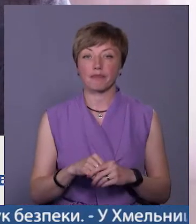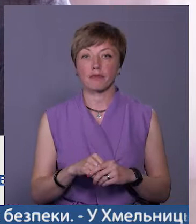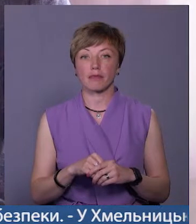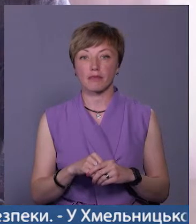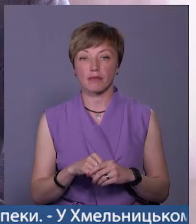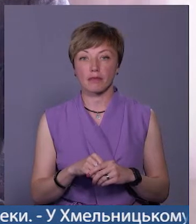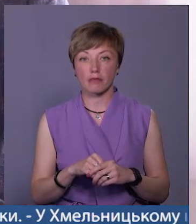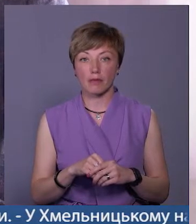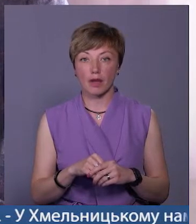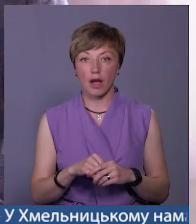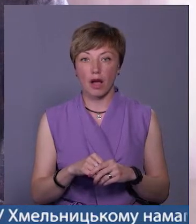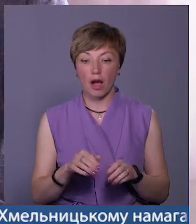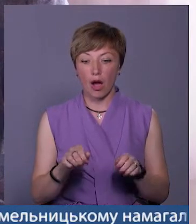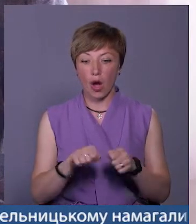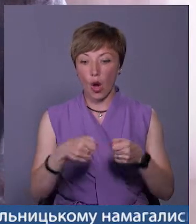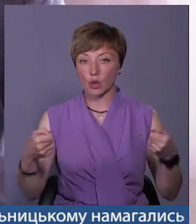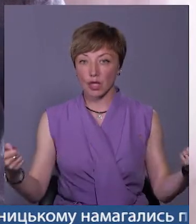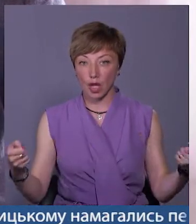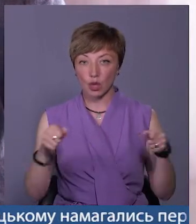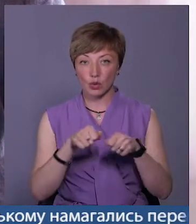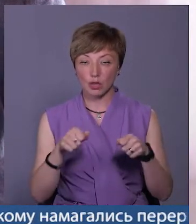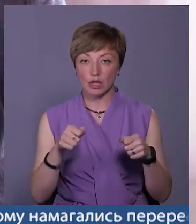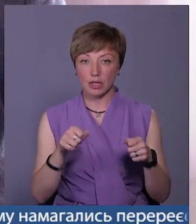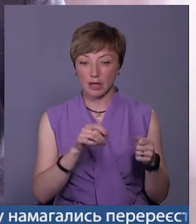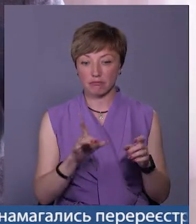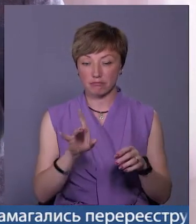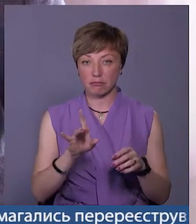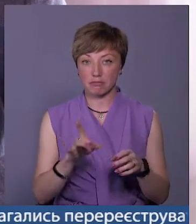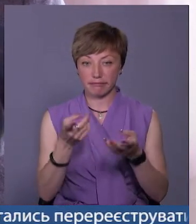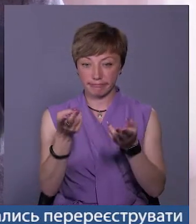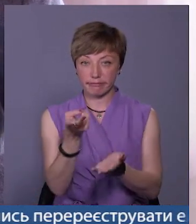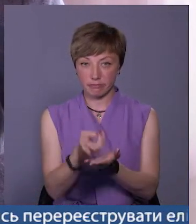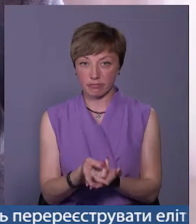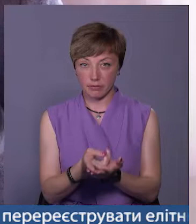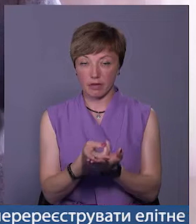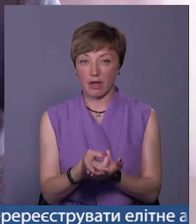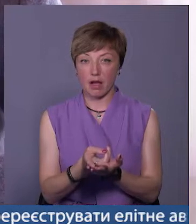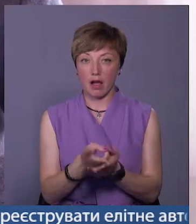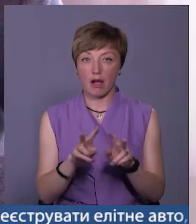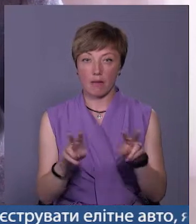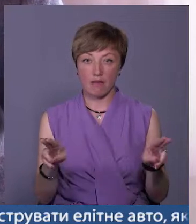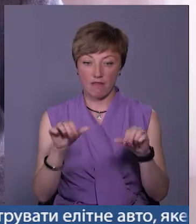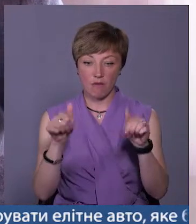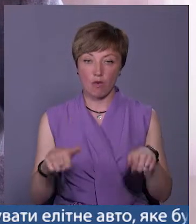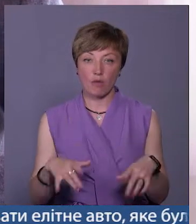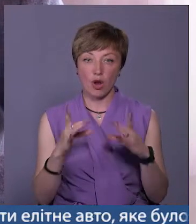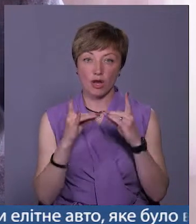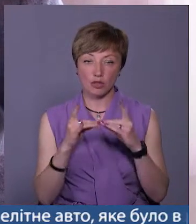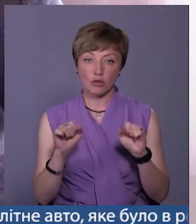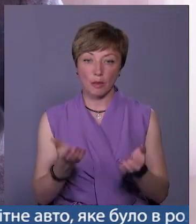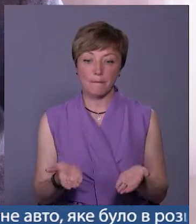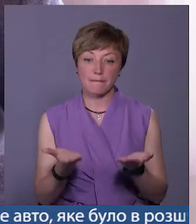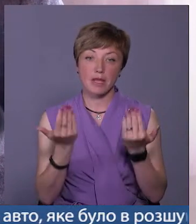накладки-розкладушки для людей з інвалідністю, які приймають форму функціонального ліжка і можуть